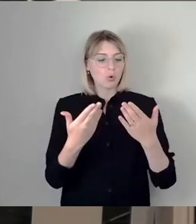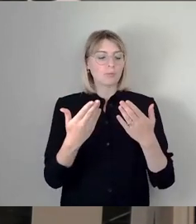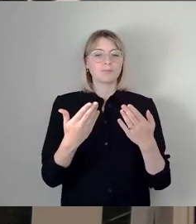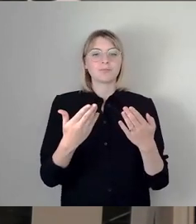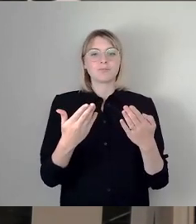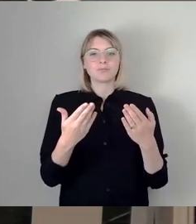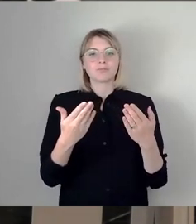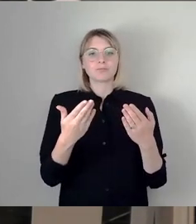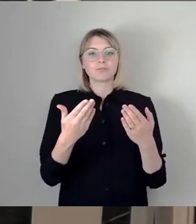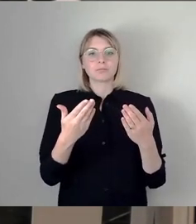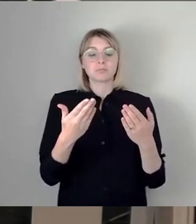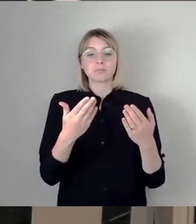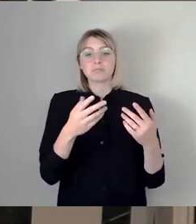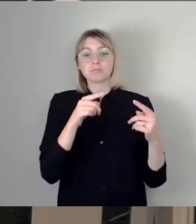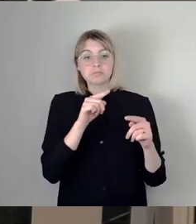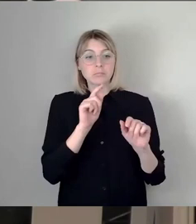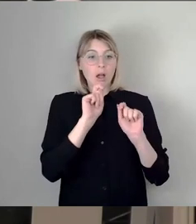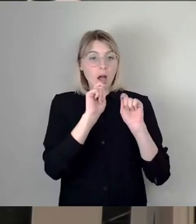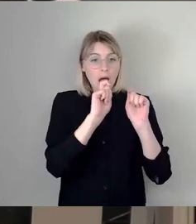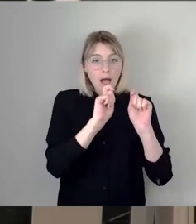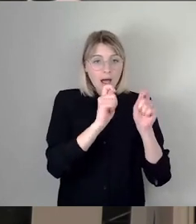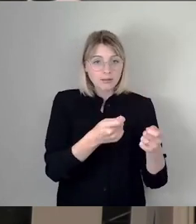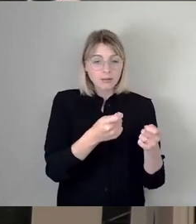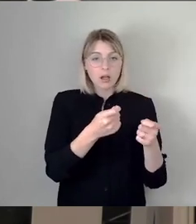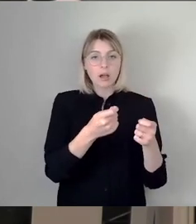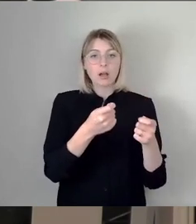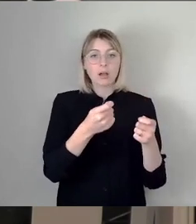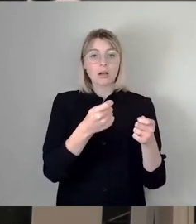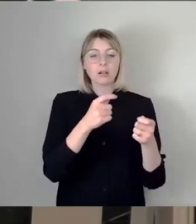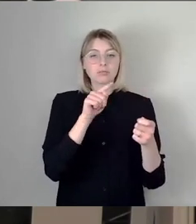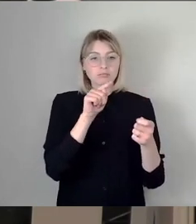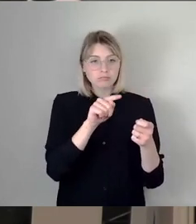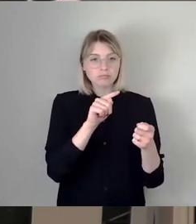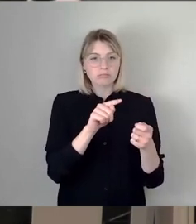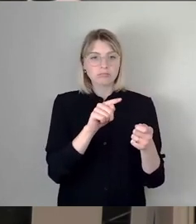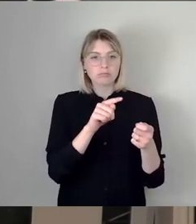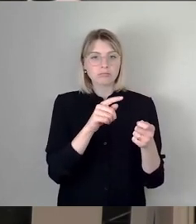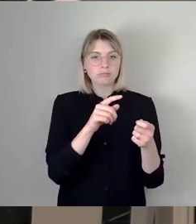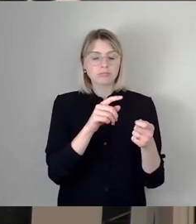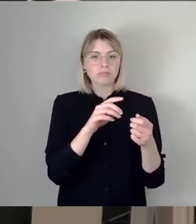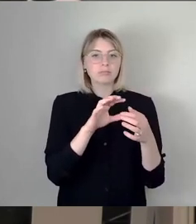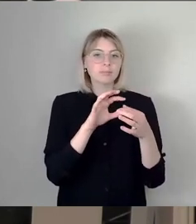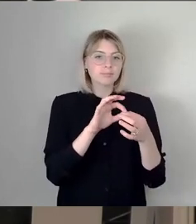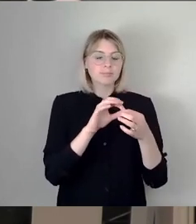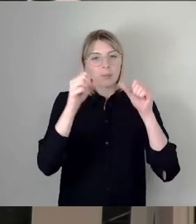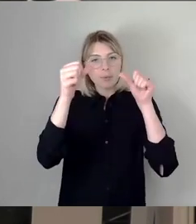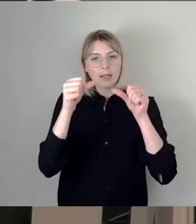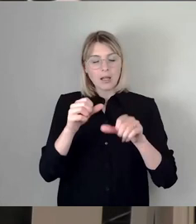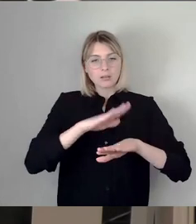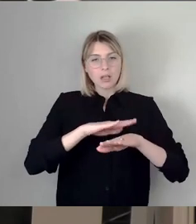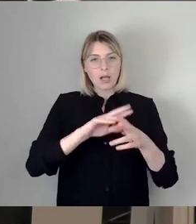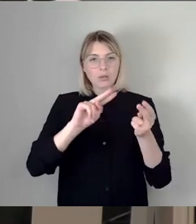ob ein Antrag, der darauf abstellt, die Plakatierzeiten zu ändern, auch nur